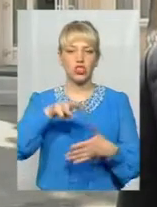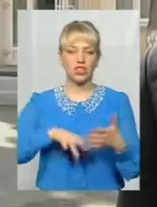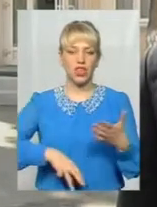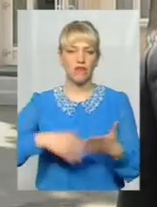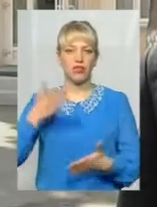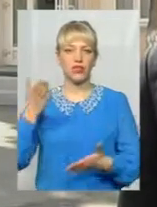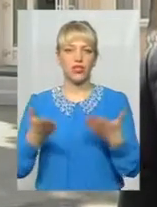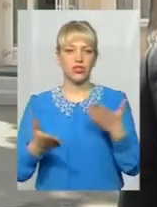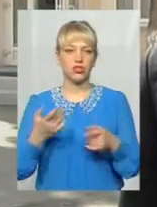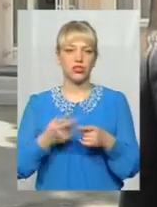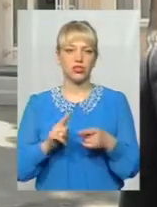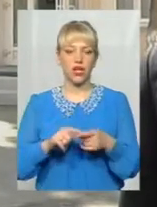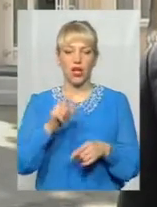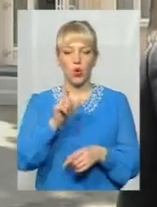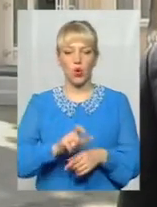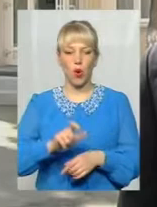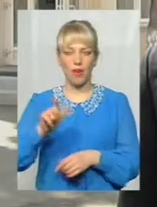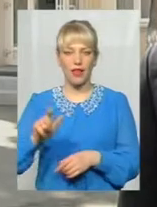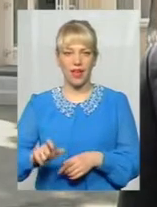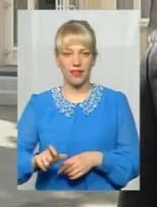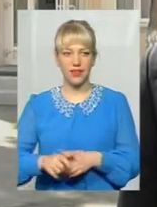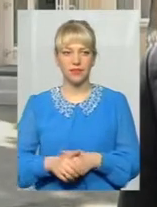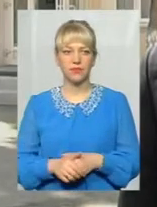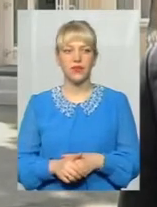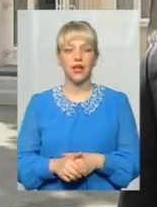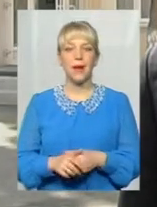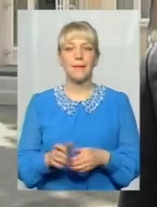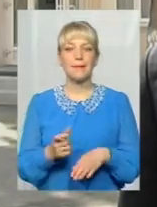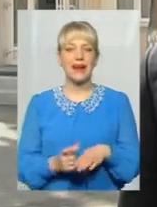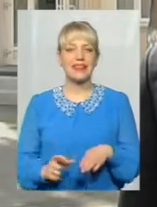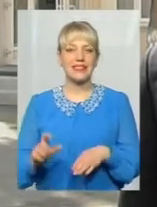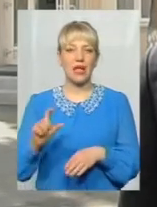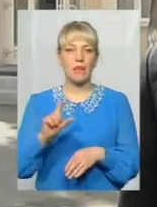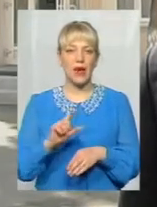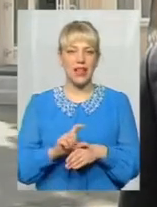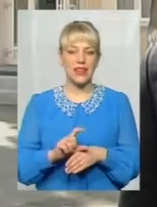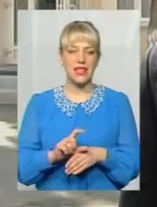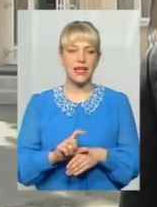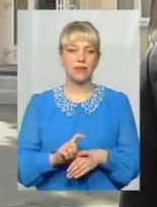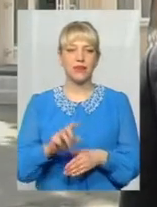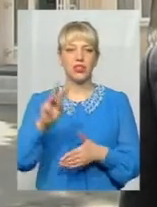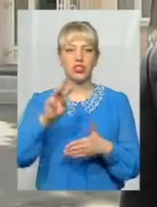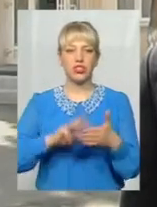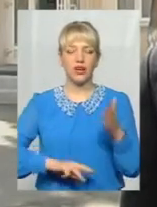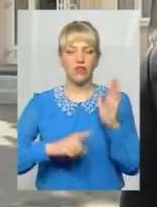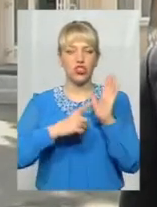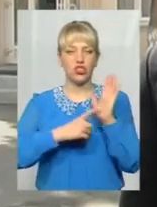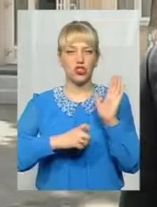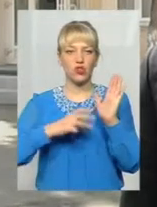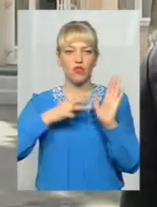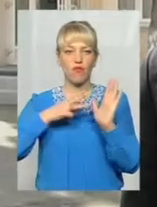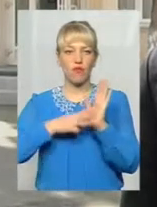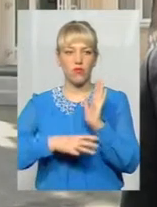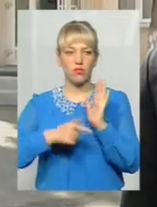це громадяни, то максимальне стягнення становить 680 гривень